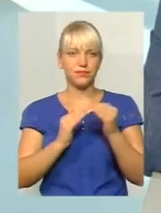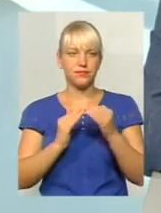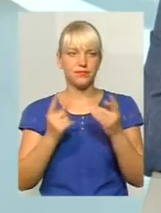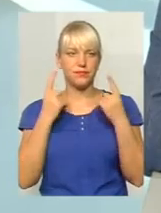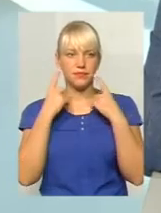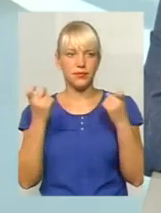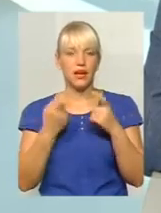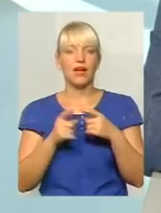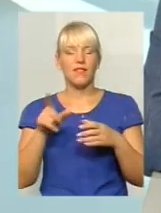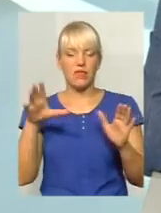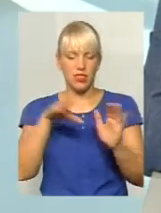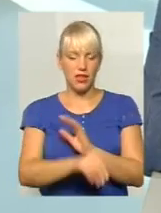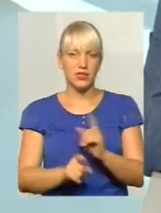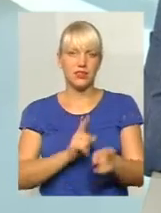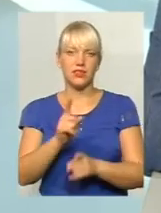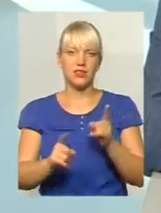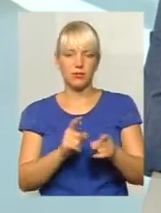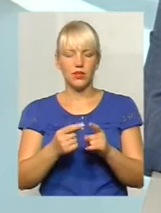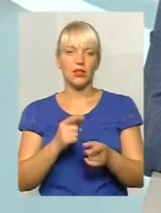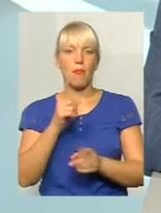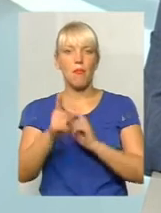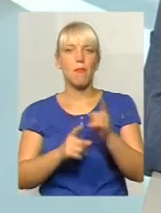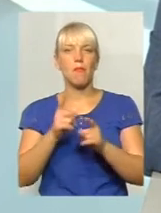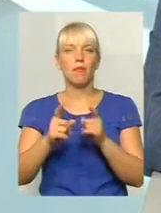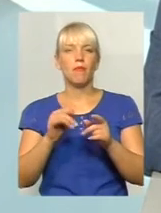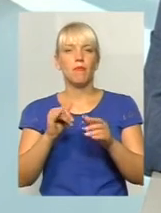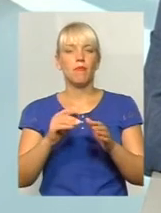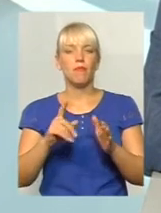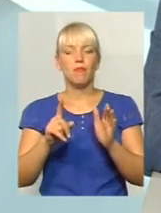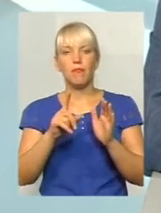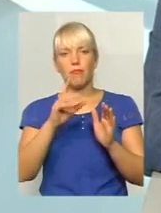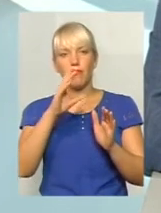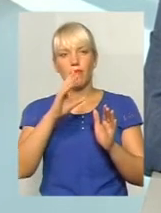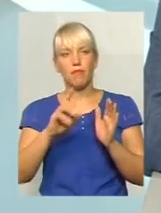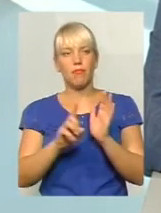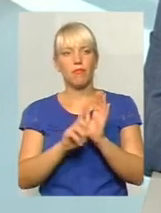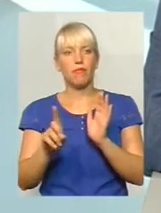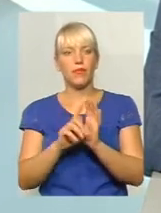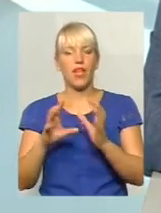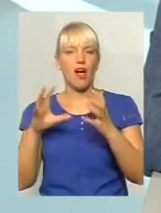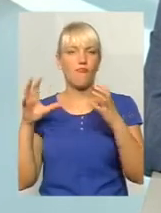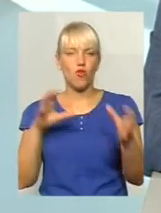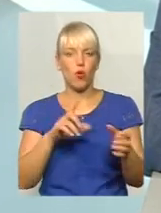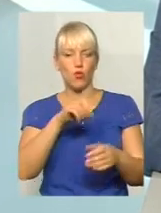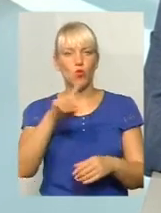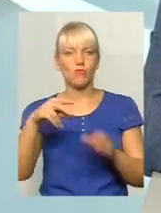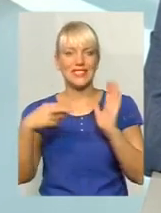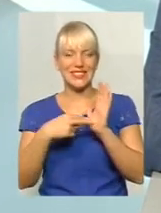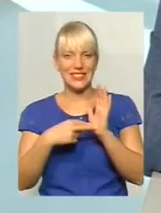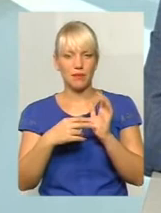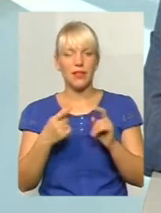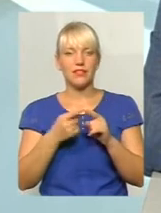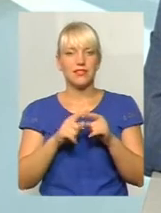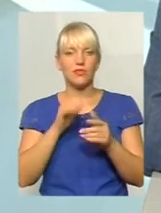внесли зміни в автобусне маршрутно-марсінно, яке обслуговує Хмельницько-комунальне підприємство «Електротранс». Є